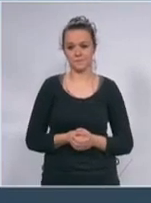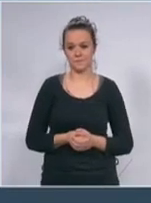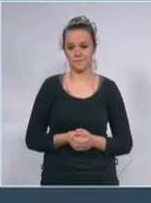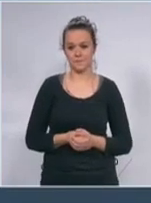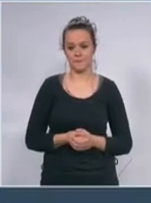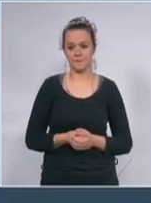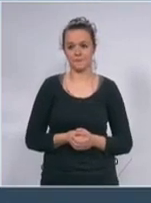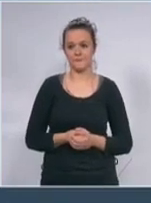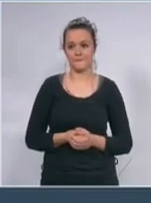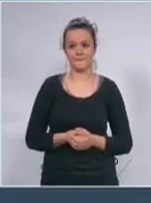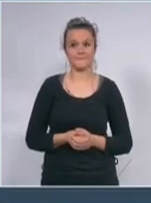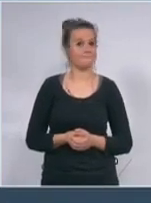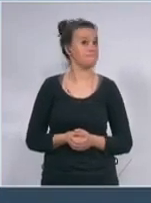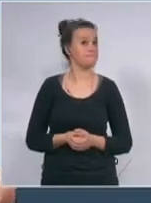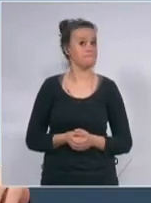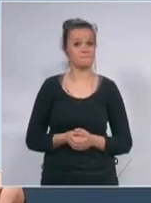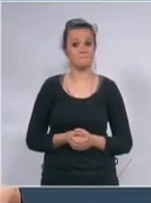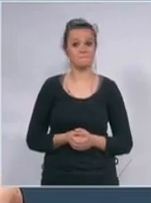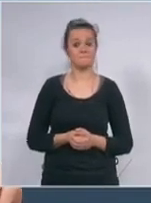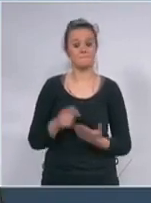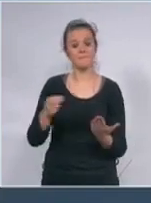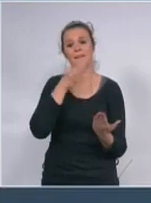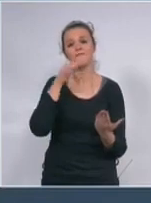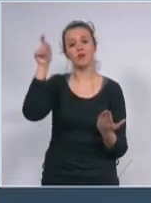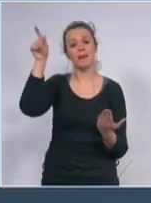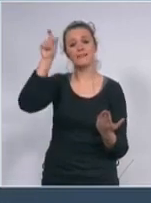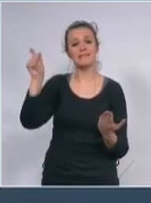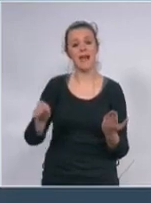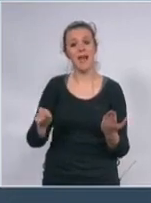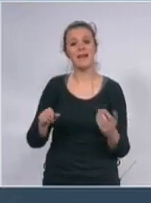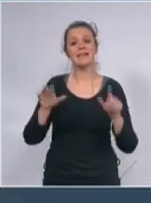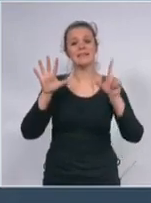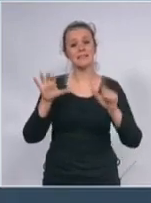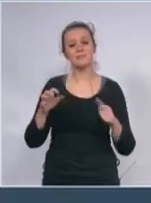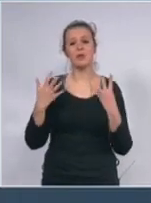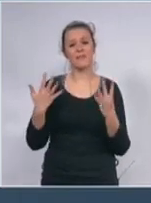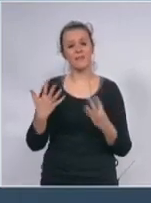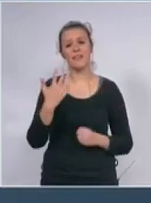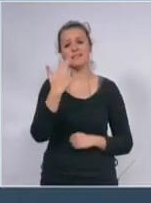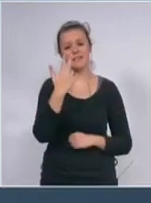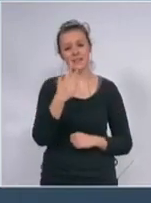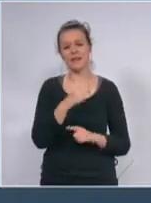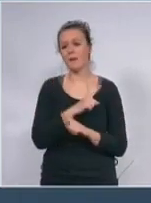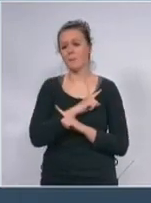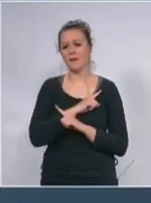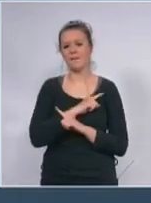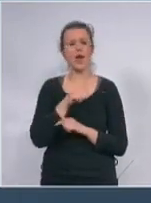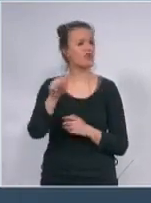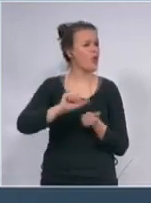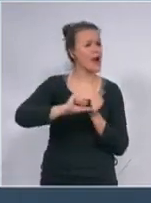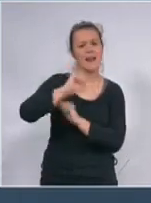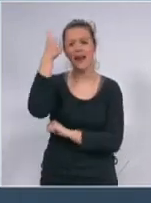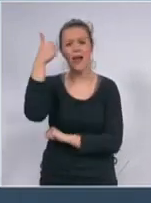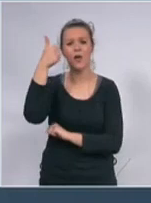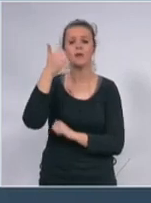A u Italija 793 mrtva danas to je apsolutni rekord posle drugog